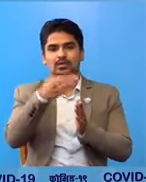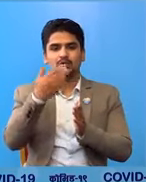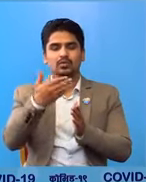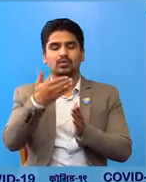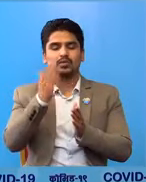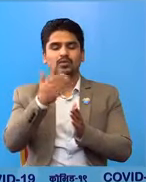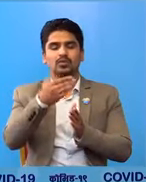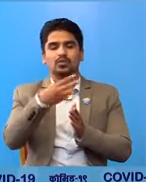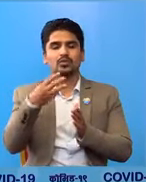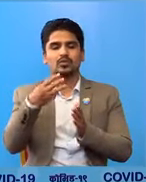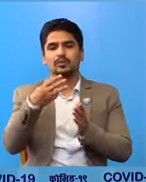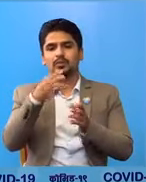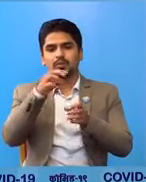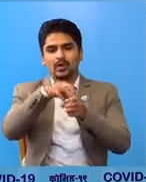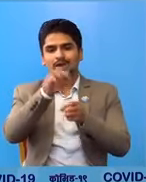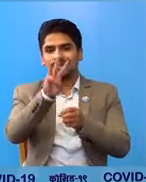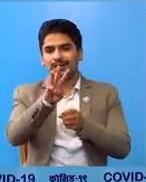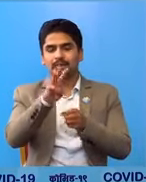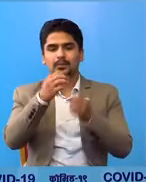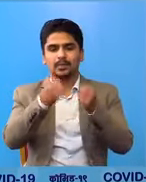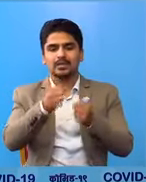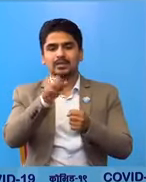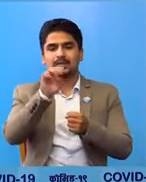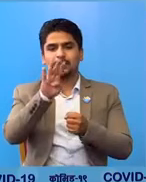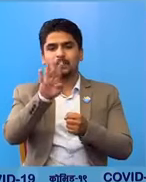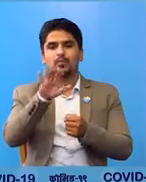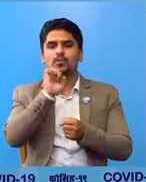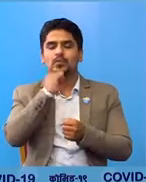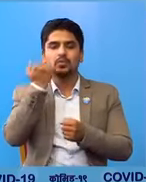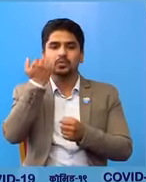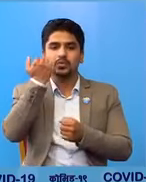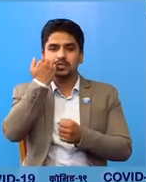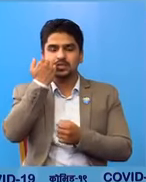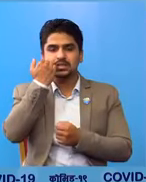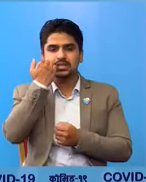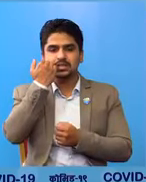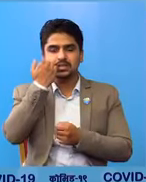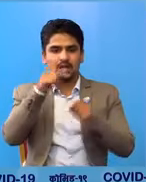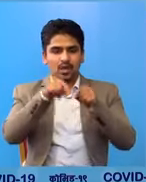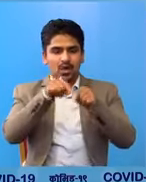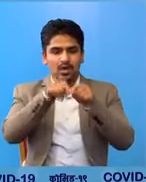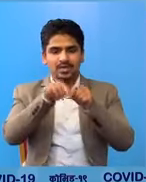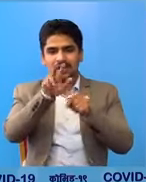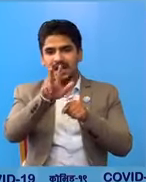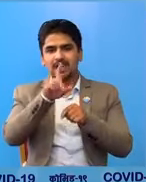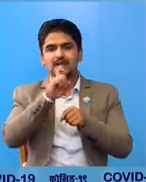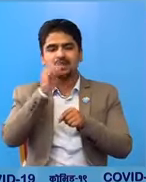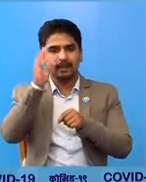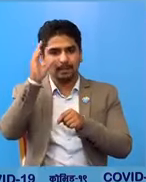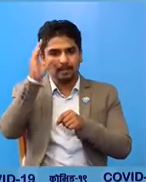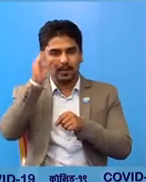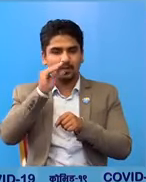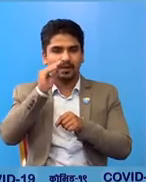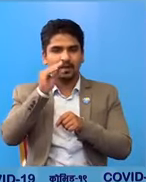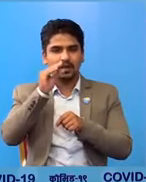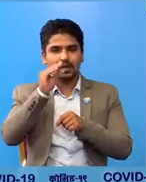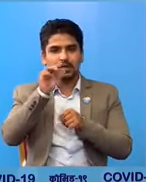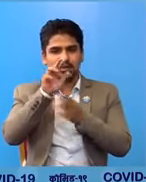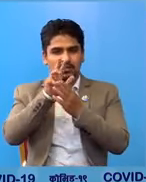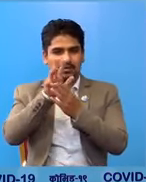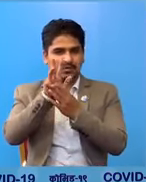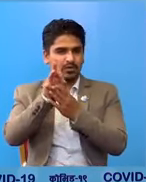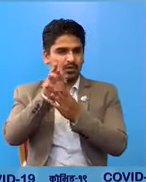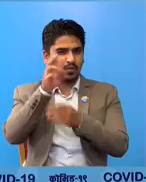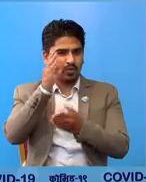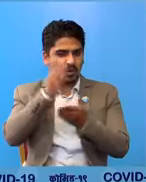वड़ानमती निवासी 45 वर्षका पूरुषको असार आठ गते बेलुका नौतिस वचे